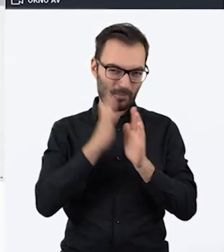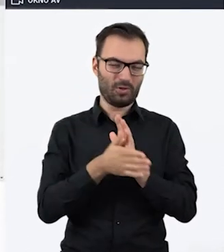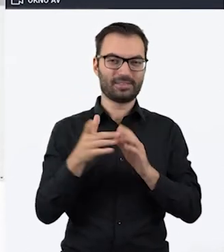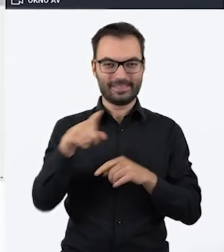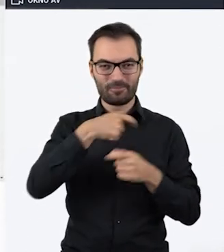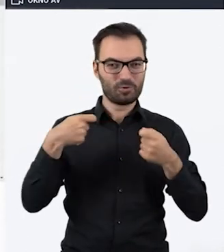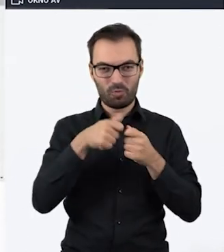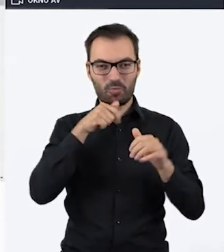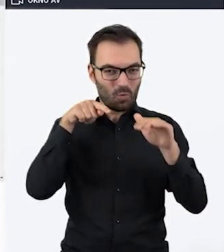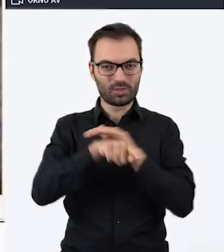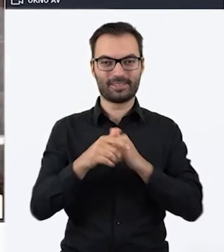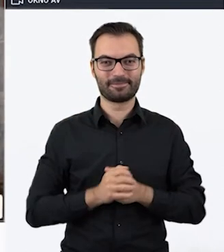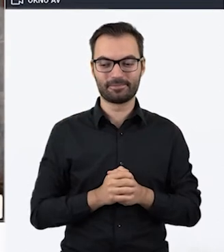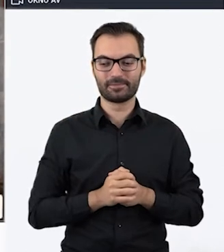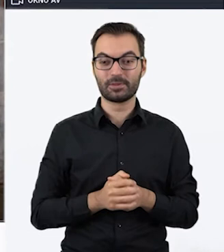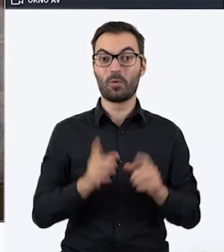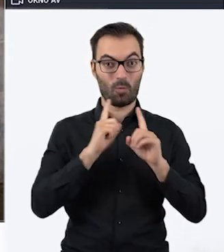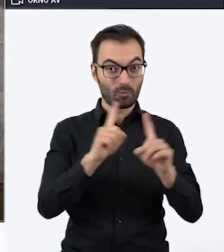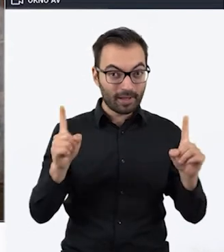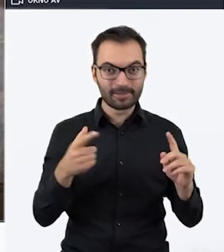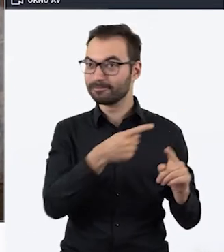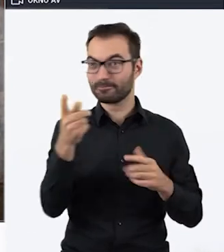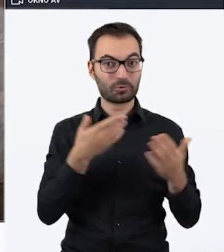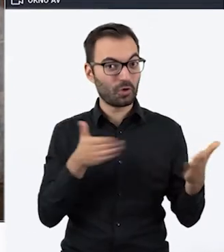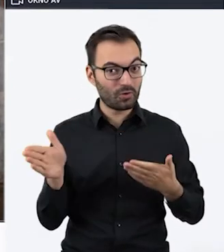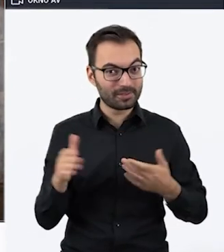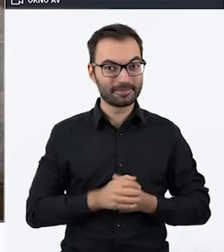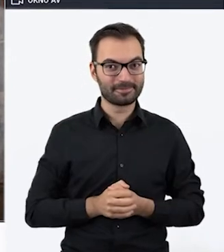wspólnie. A zatem mam nadzieję, że są Państwo gotowi.